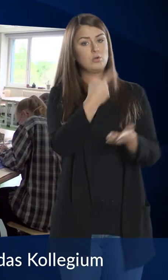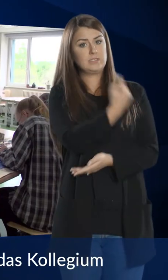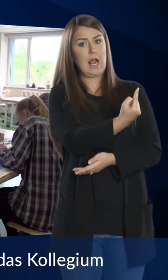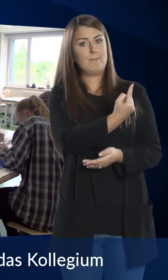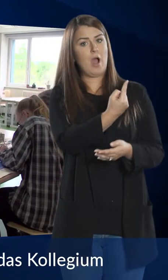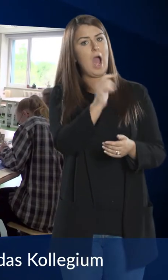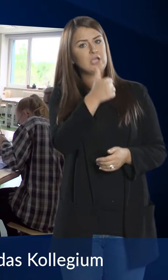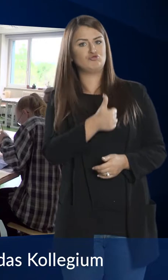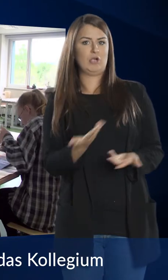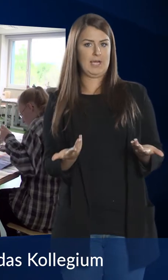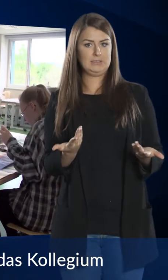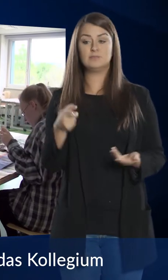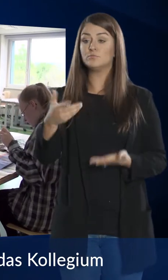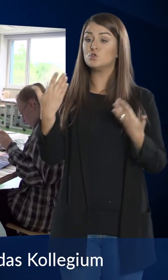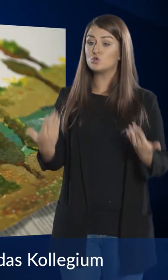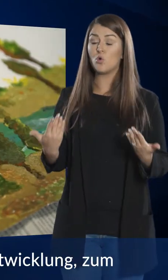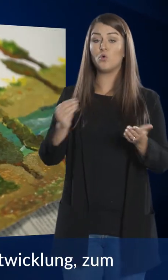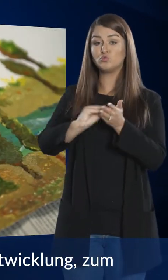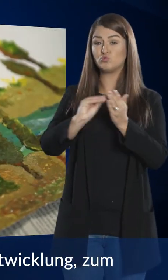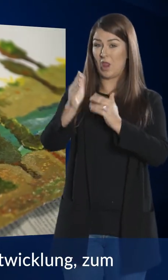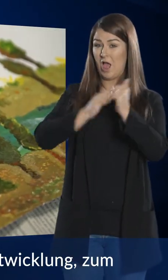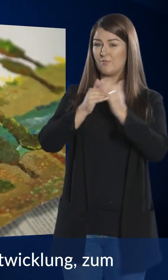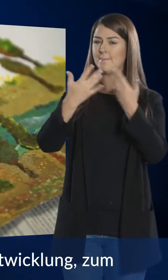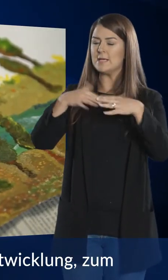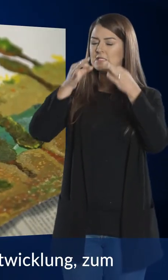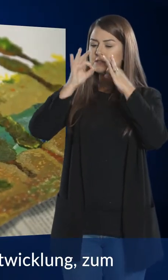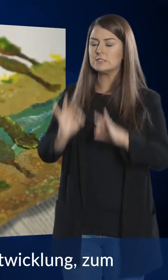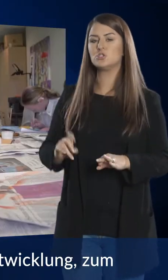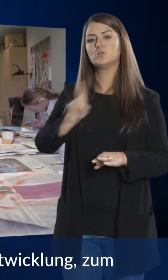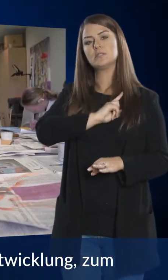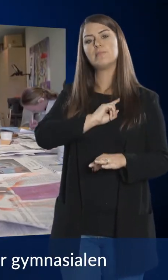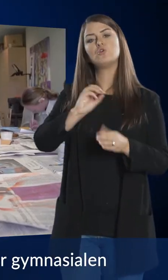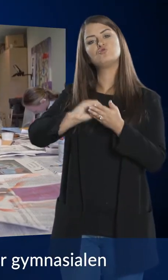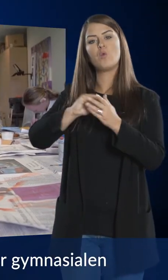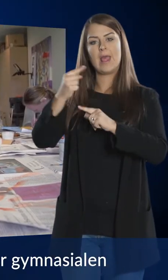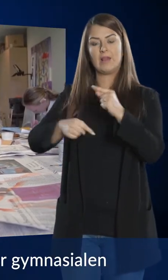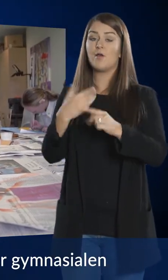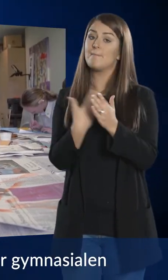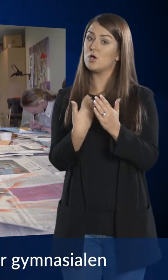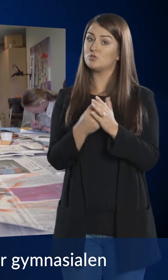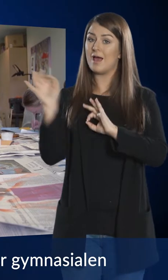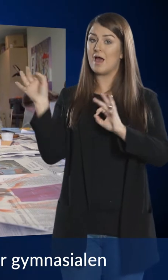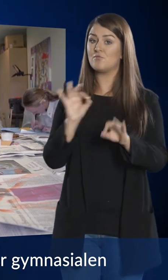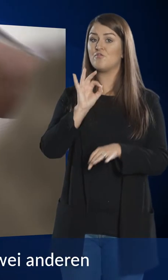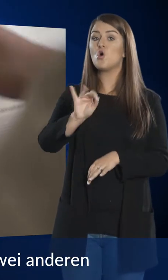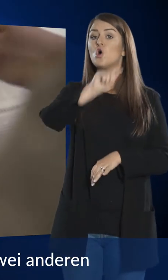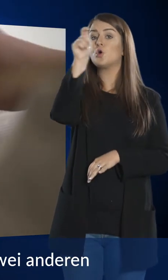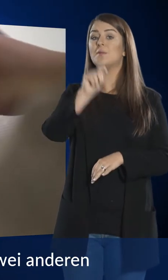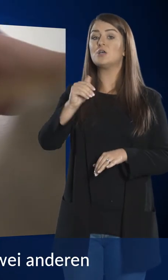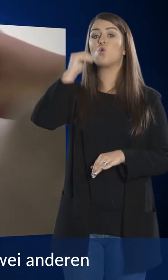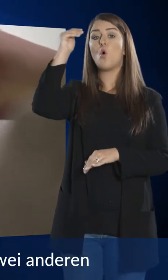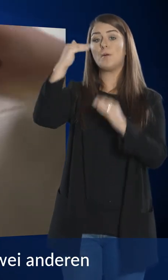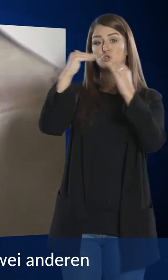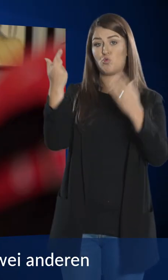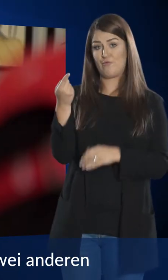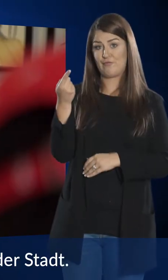Als Schule im Aufbau arbeitet das Kollegium intensiv an der eigenen Schulentwicklung. Zum Beispiel an der Einführung einer gymnasialen Oberstufe.